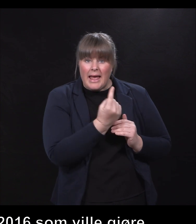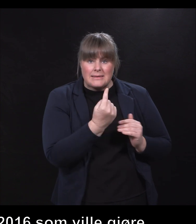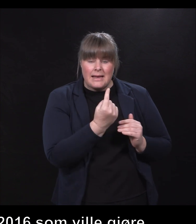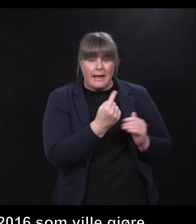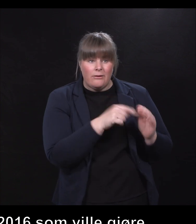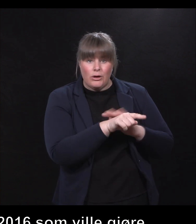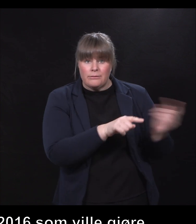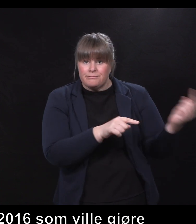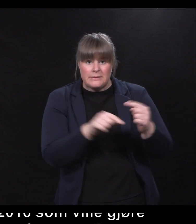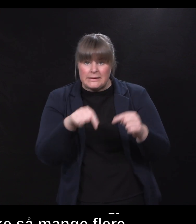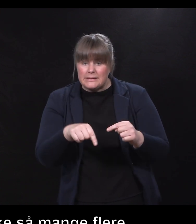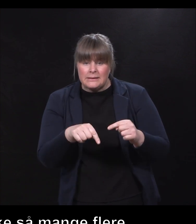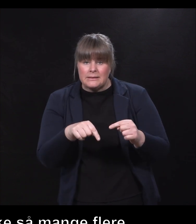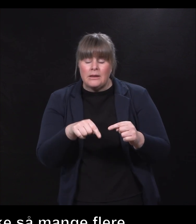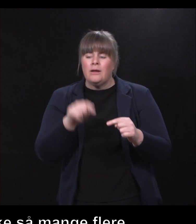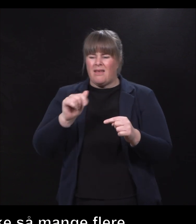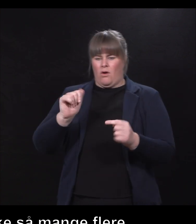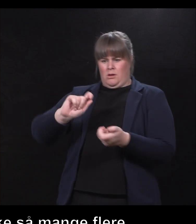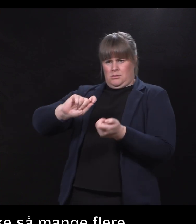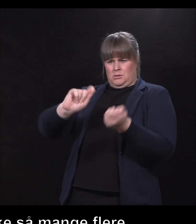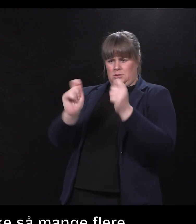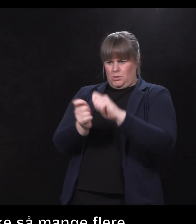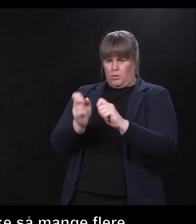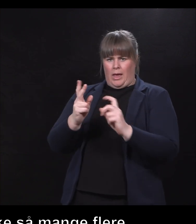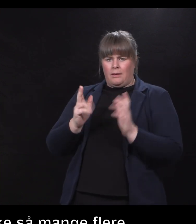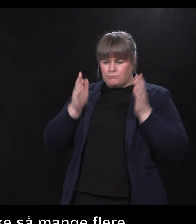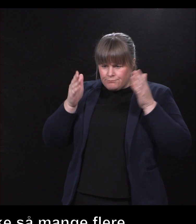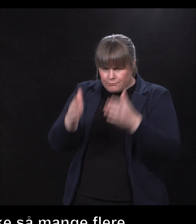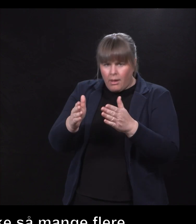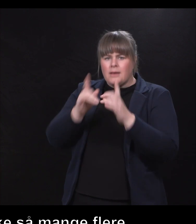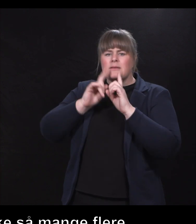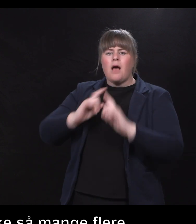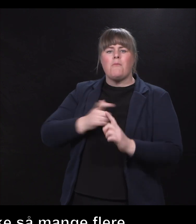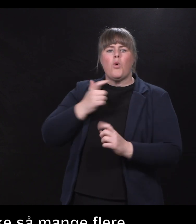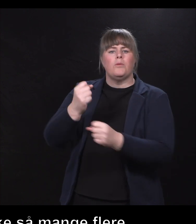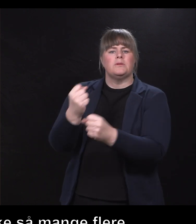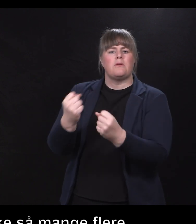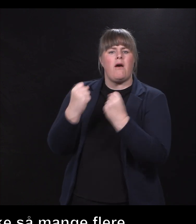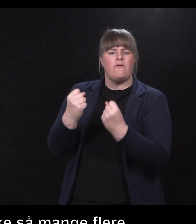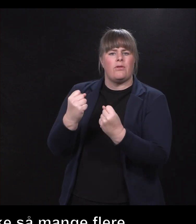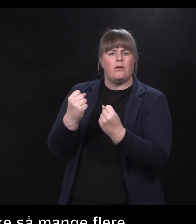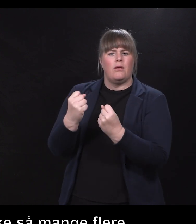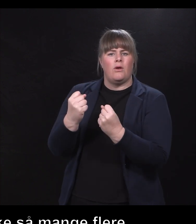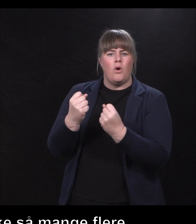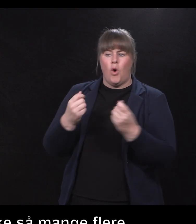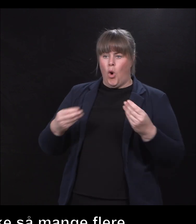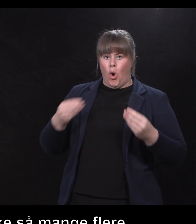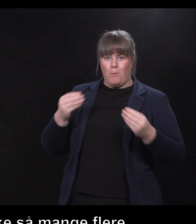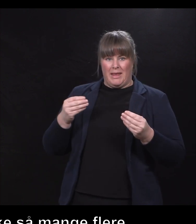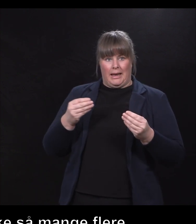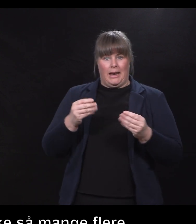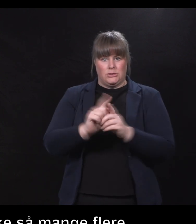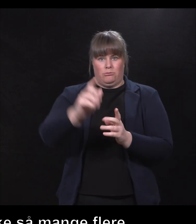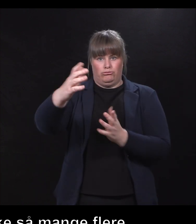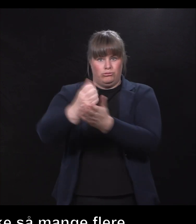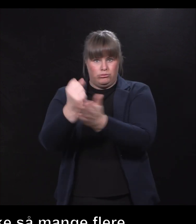ble konseptet vridt over til å omhandle bare å skape ungdomskraft, og at alle midlene som kom inn for salg av eplemost skulle gå